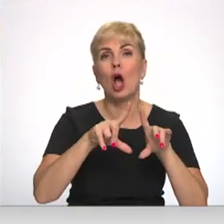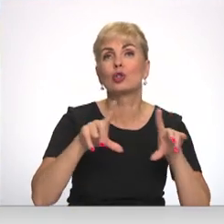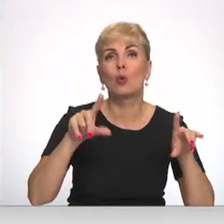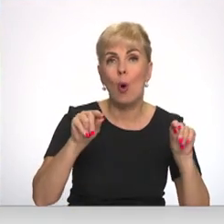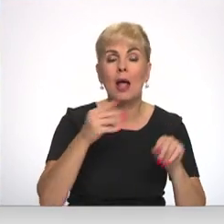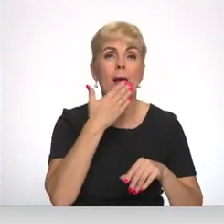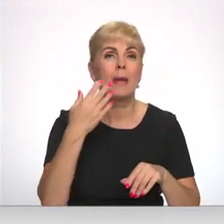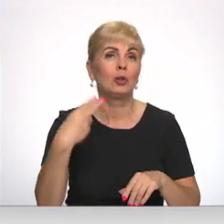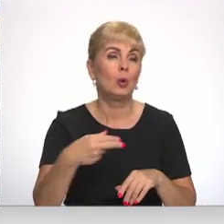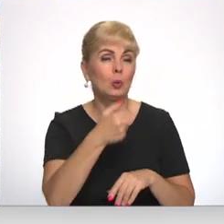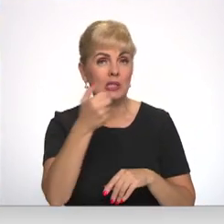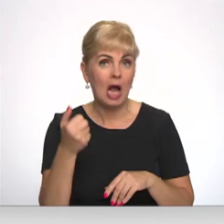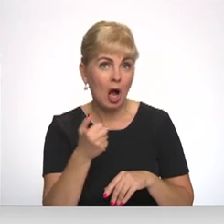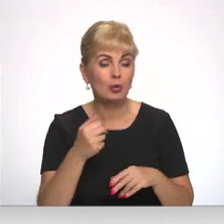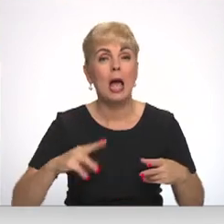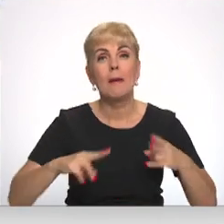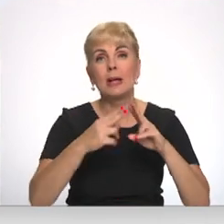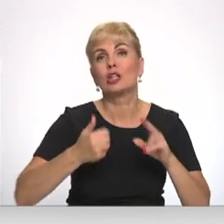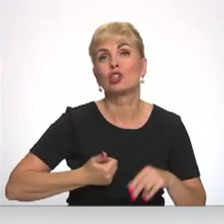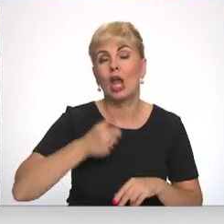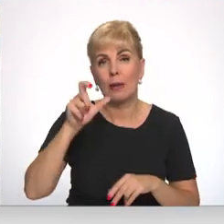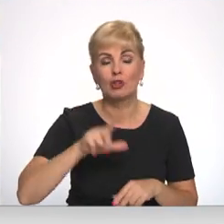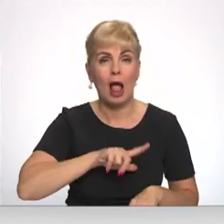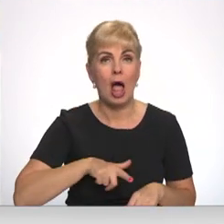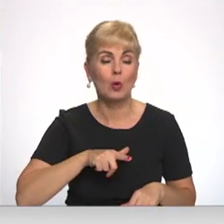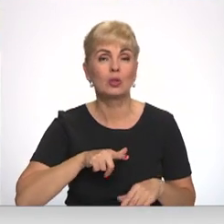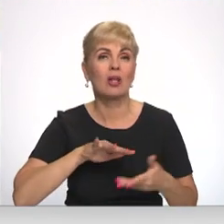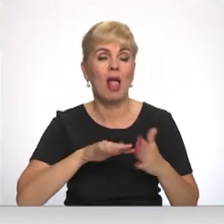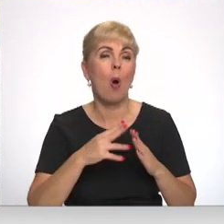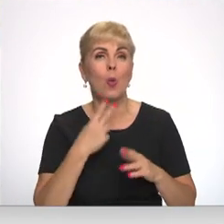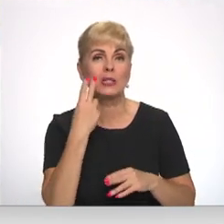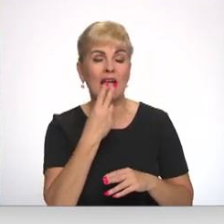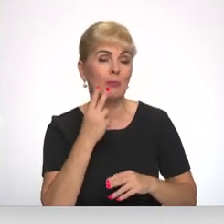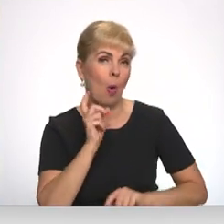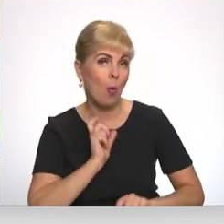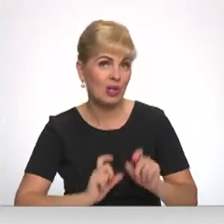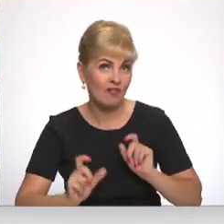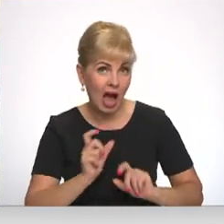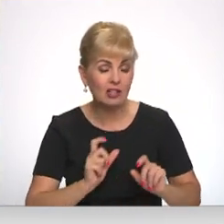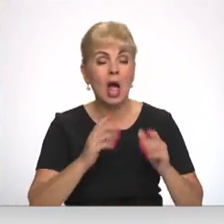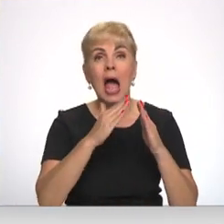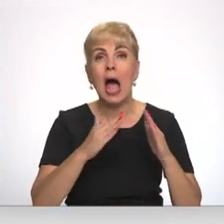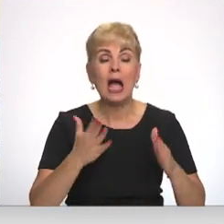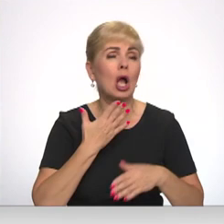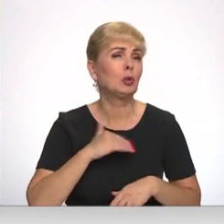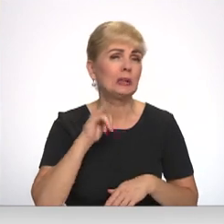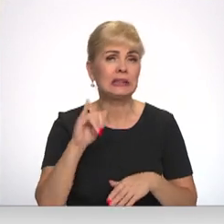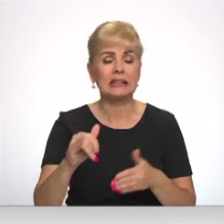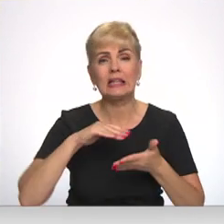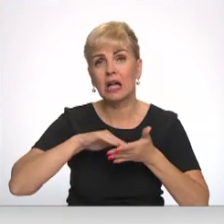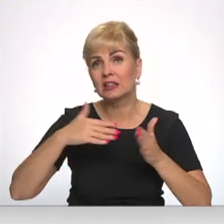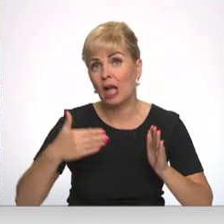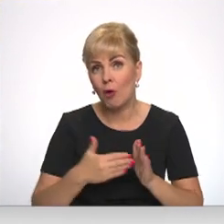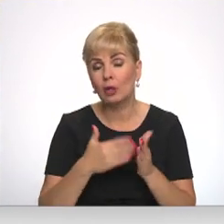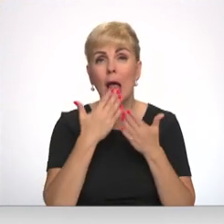pēdējos 20 gadus pils īpašnieks ir Latvijas lauksvienicības universitāte. Ēka gan ir tik sliktā stāvoklī,